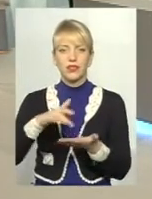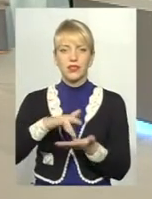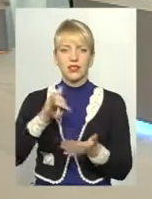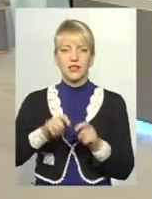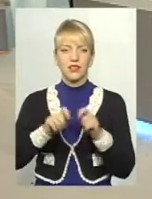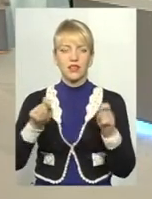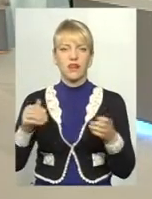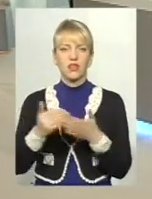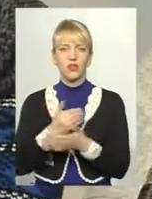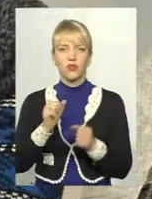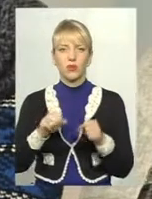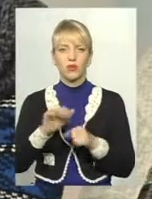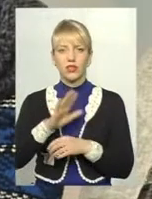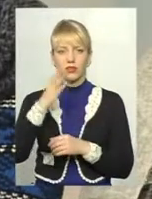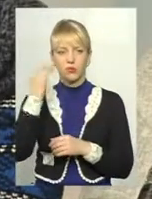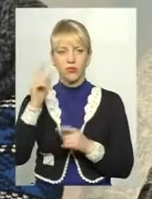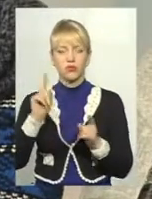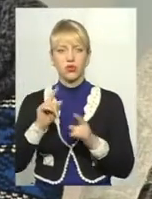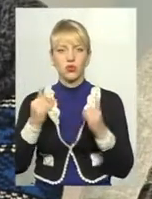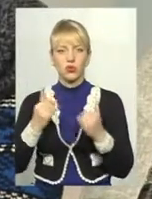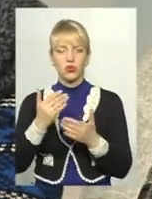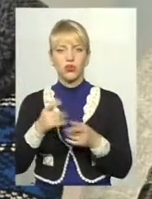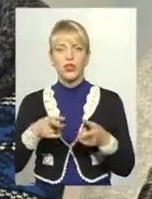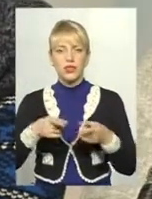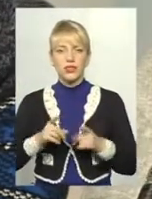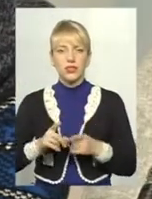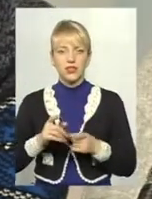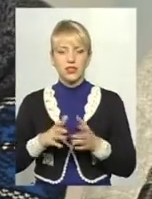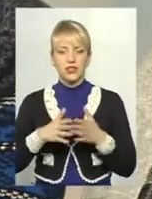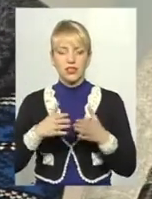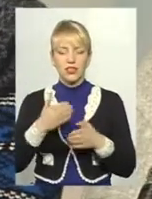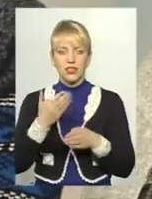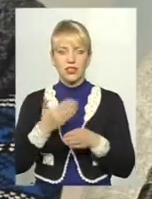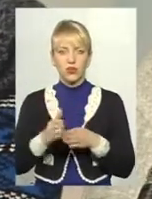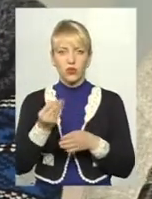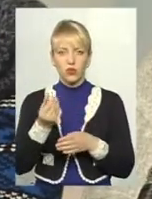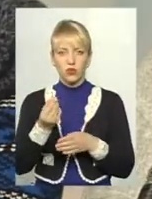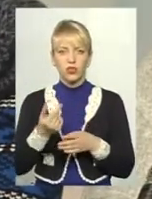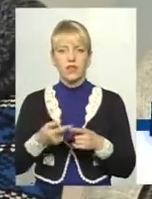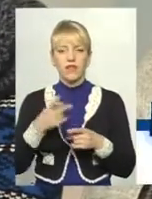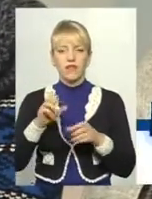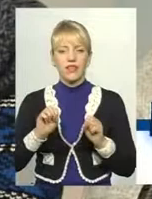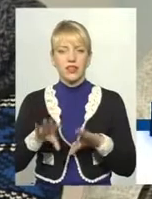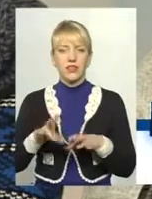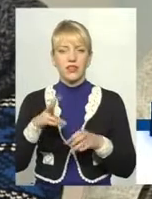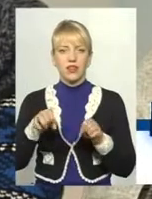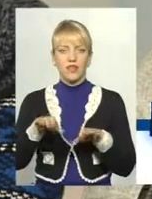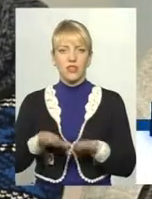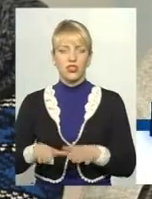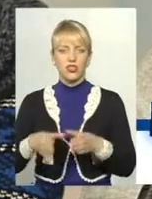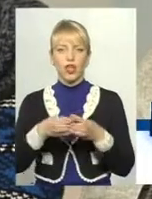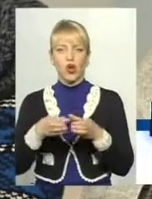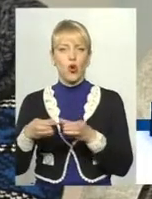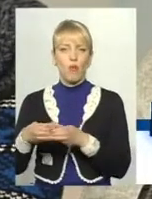нові можливості. Не забуваємо про те, що сьогодні дійсно значна частина коштів віддається саме на вирішення громад.